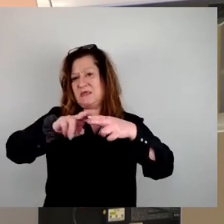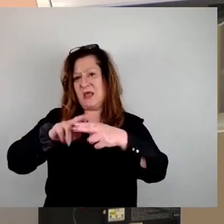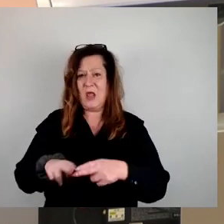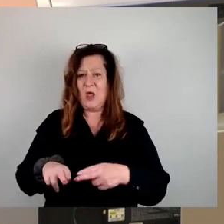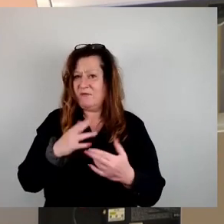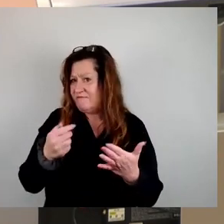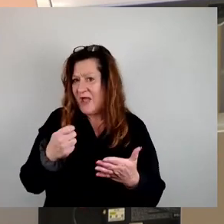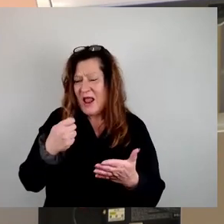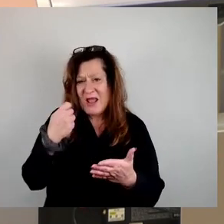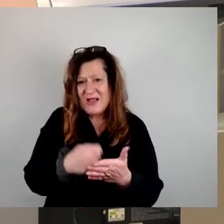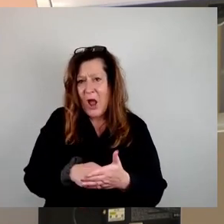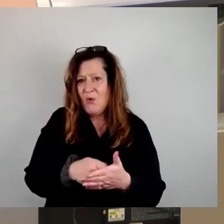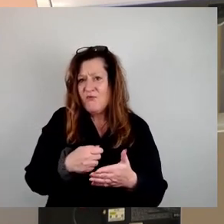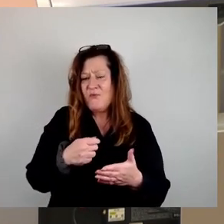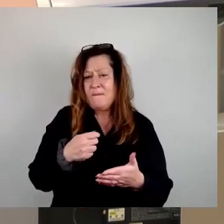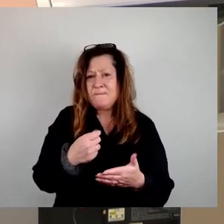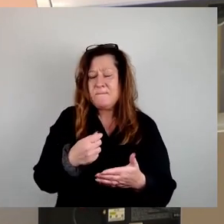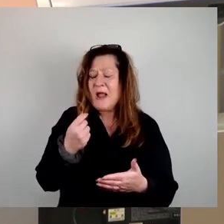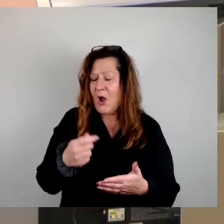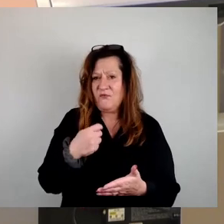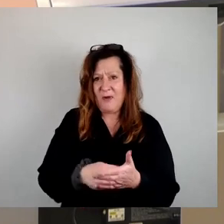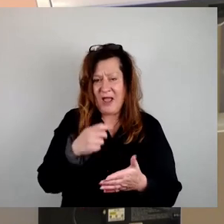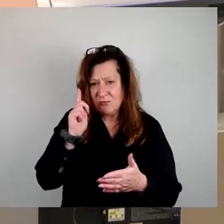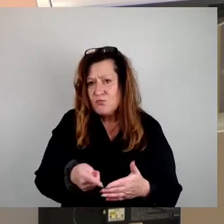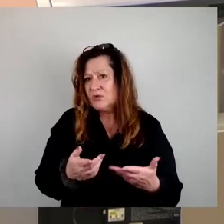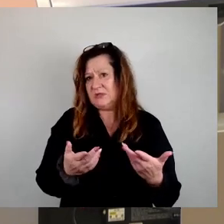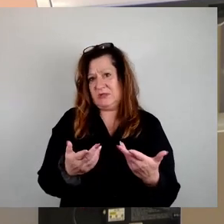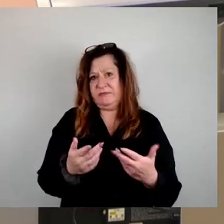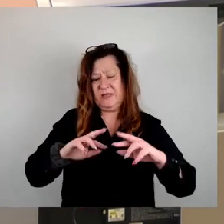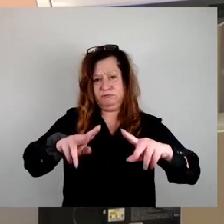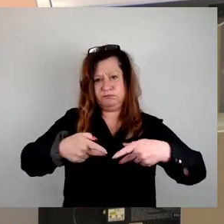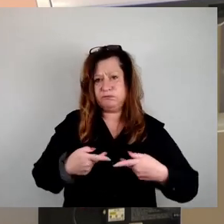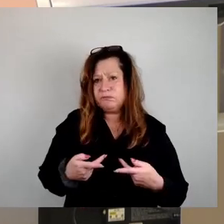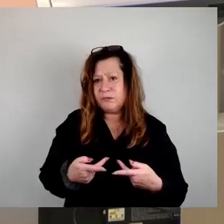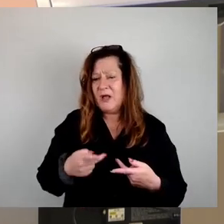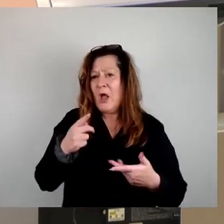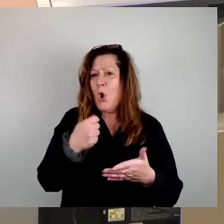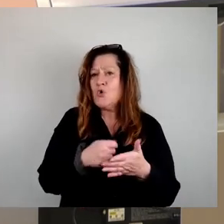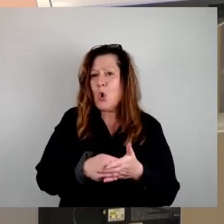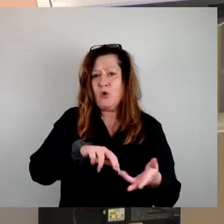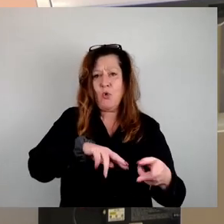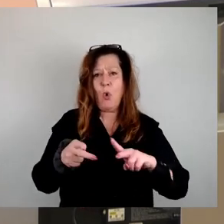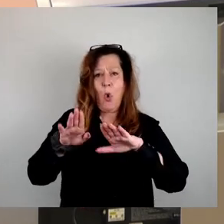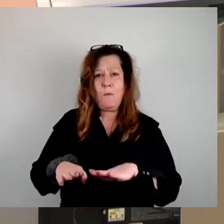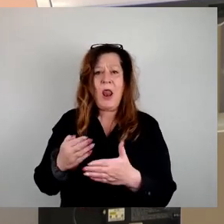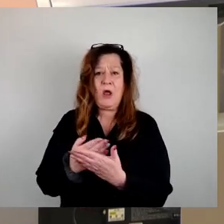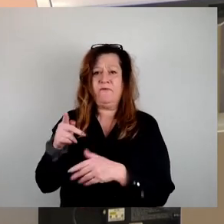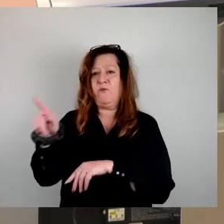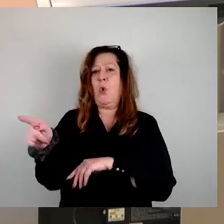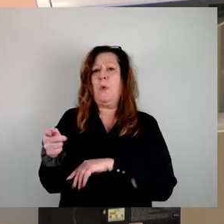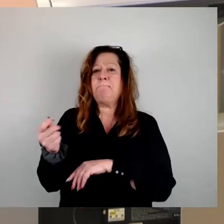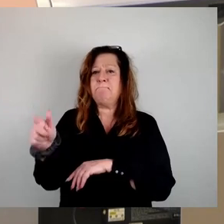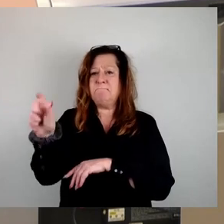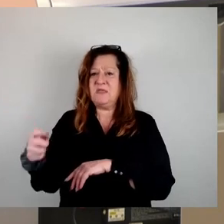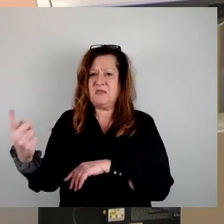damit es sich für Immobilienspekulantinnen lohnt. Diese Kosten werden zwangsläufig auf die Mieterinnen und Mieter umgelegt werden. Zu